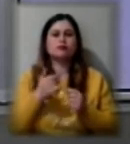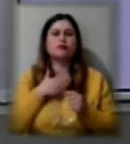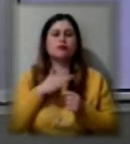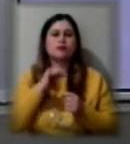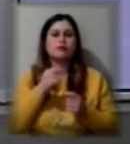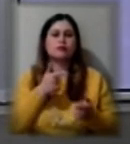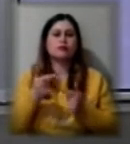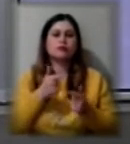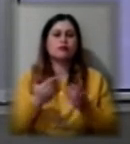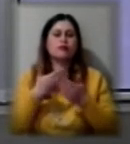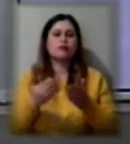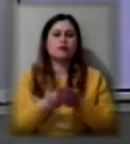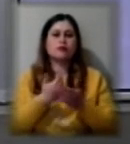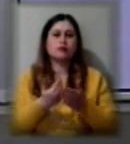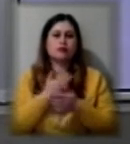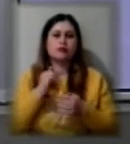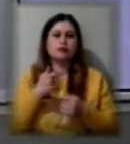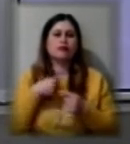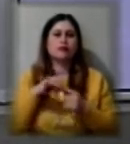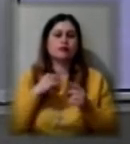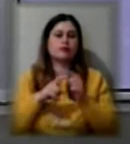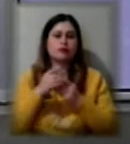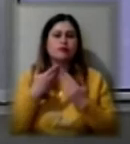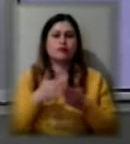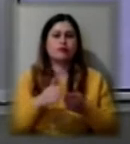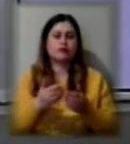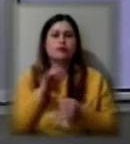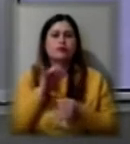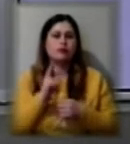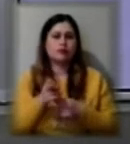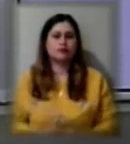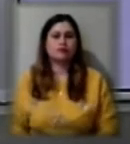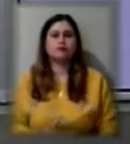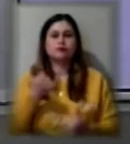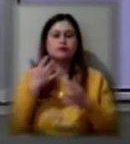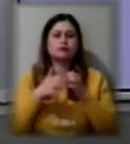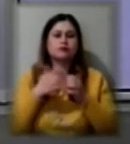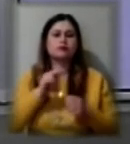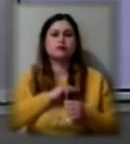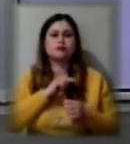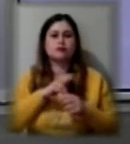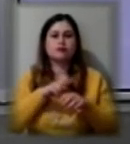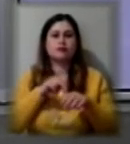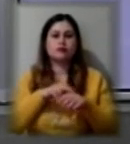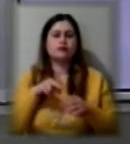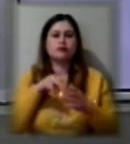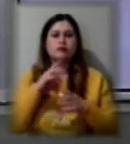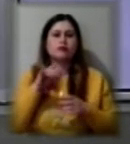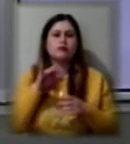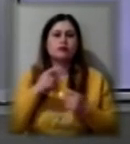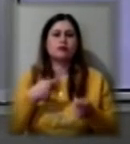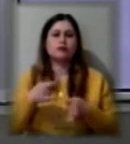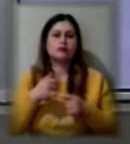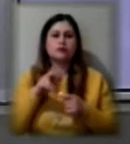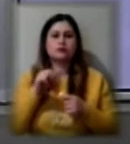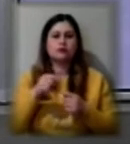новин і ми починаємо вечірній блок. Сьогодні в Херсоні працівники поліції вийшли на рейд на ринки та в заклади харчування,